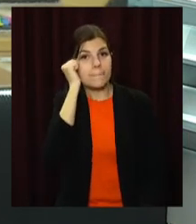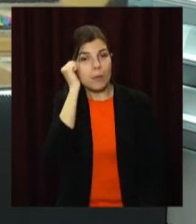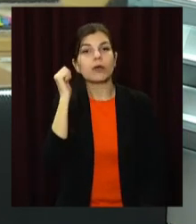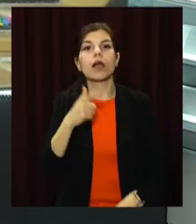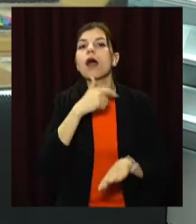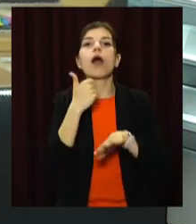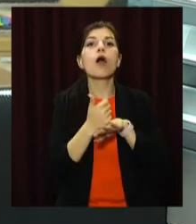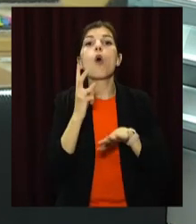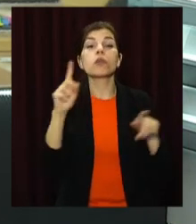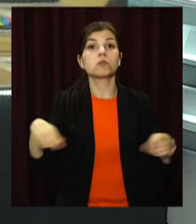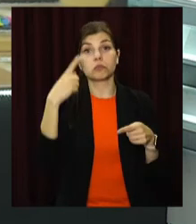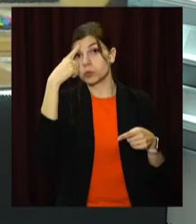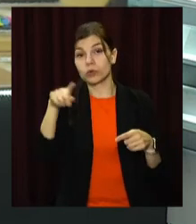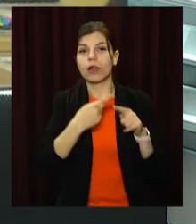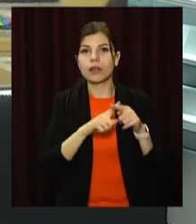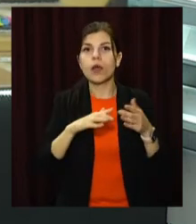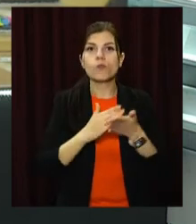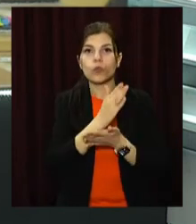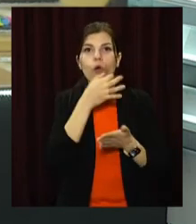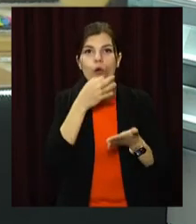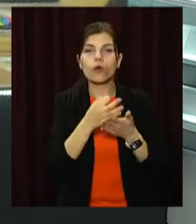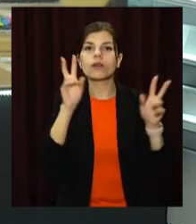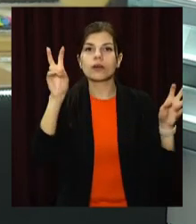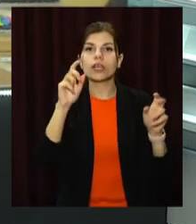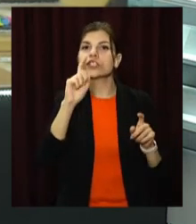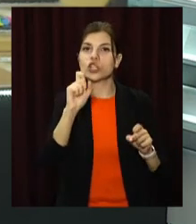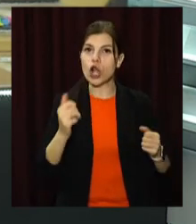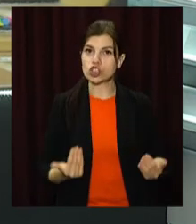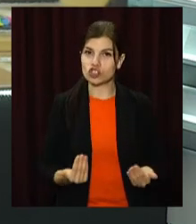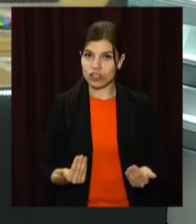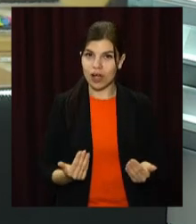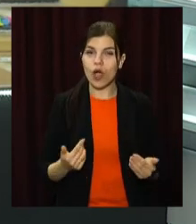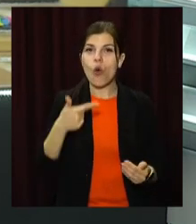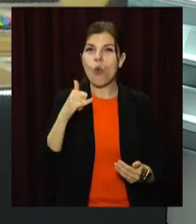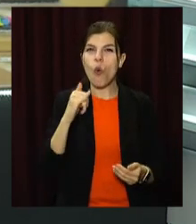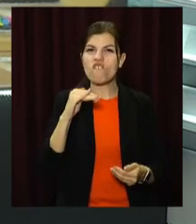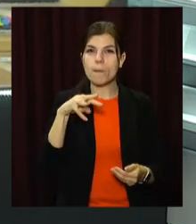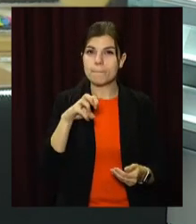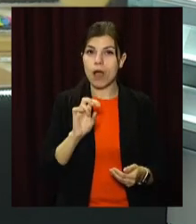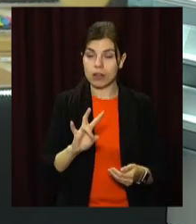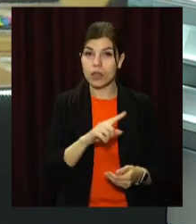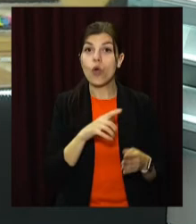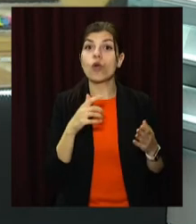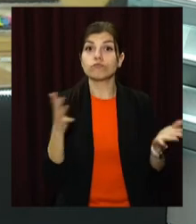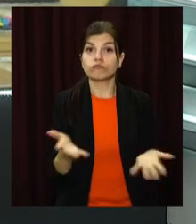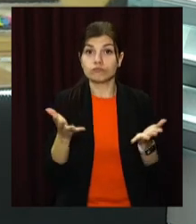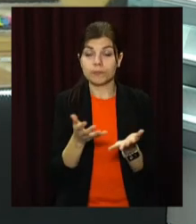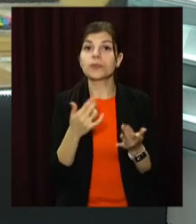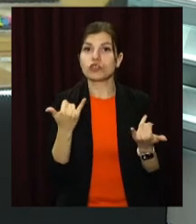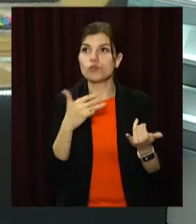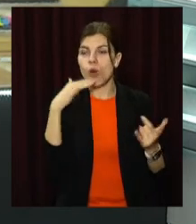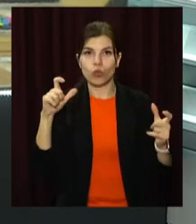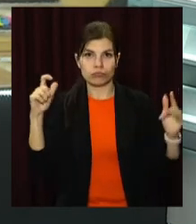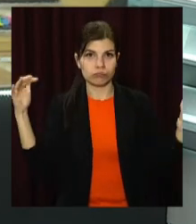голова обласної організації політичної партії «Опозиційна платформа за життя» Геннадій Гуфман. Вже зараз партійні активісти